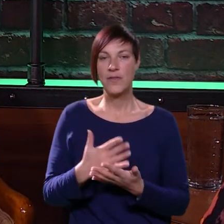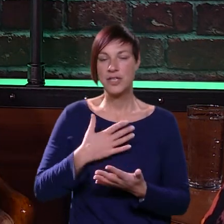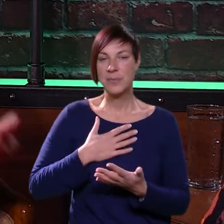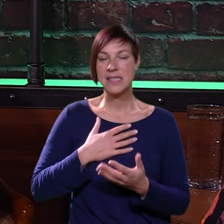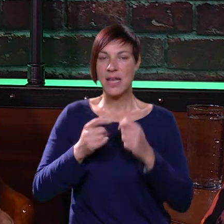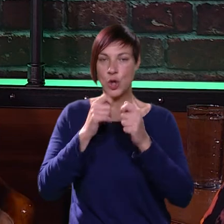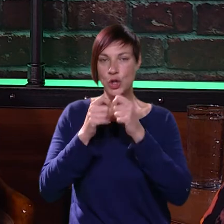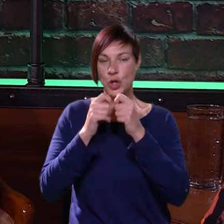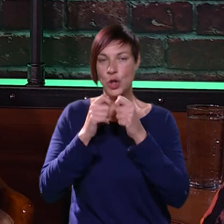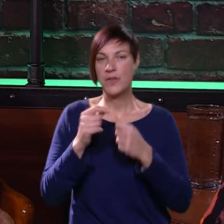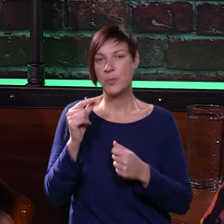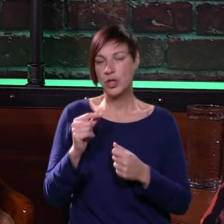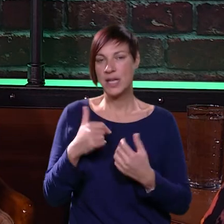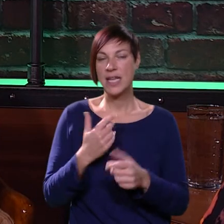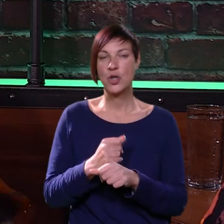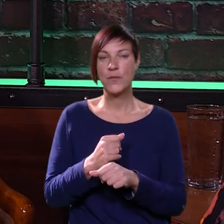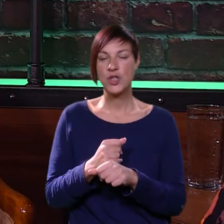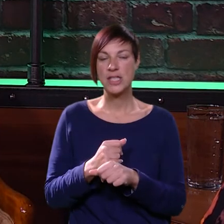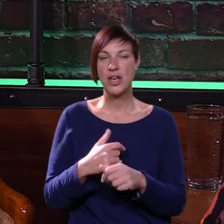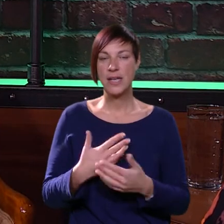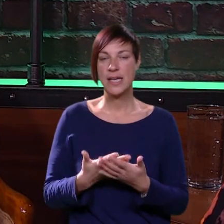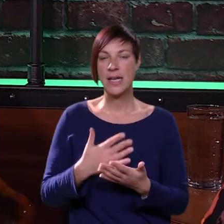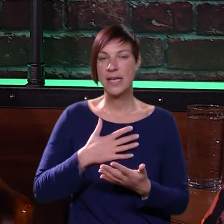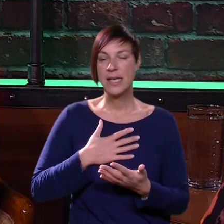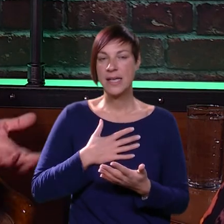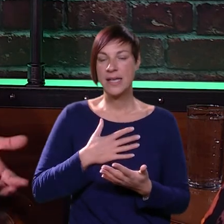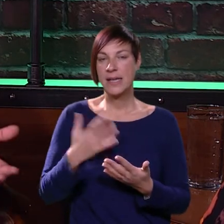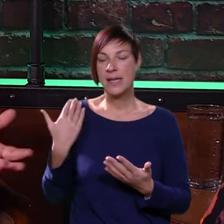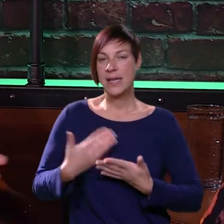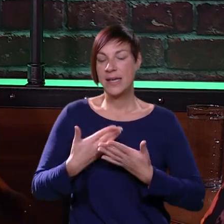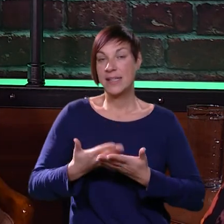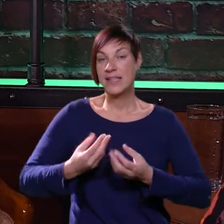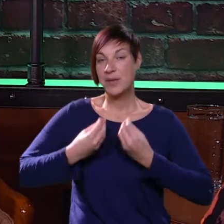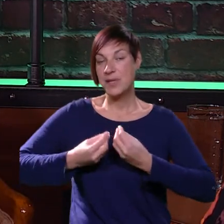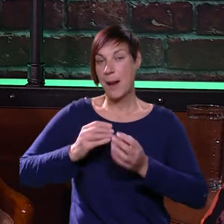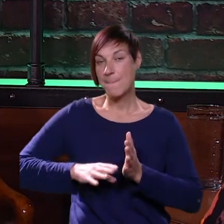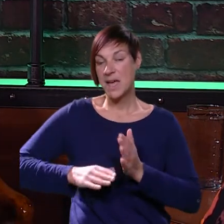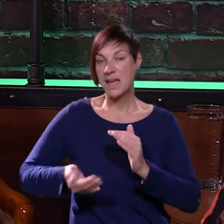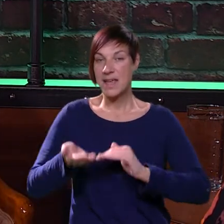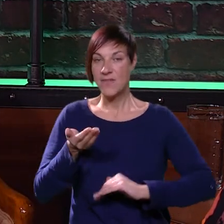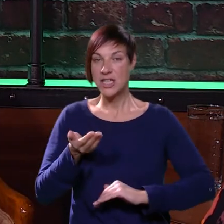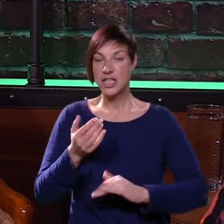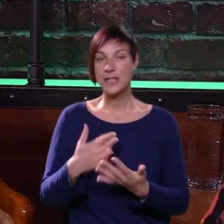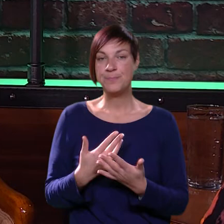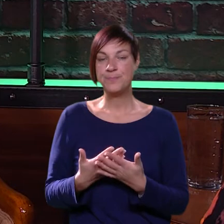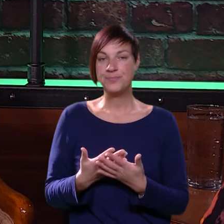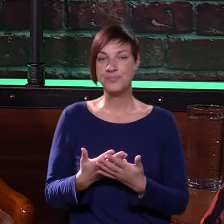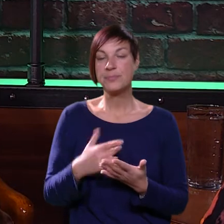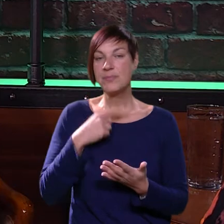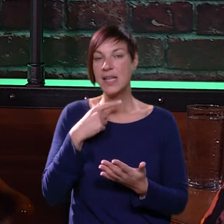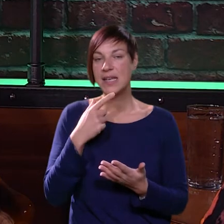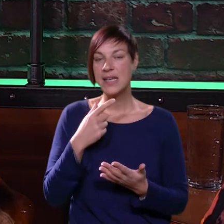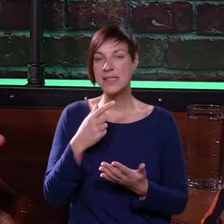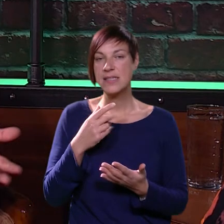koliko već mi se tako dogovoram, to je kratko i to funkcionirao. I on nekad da vam sugestiju manje, više i to, i